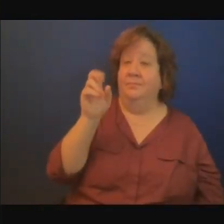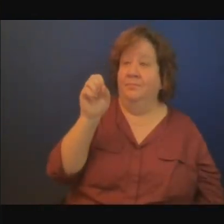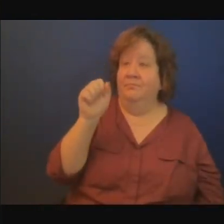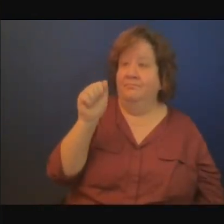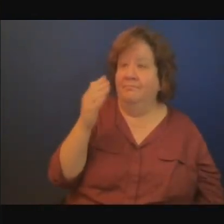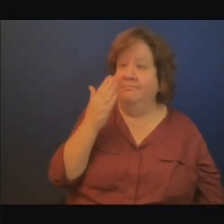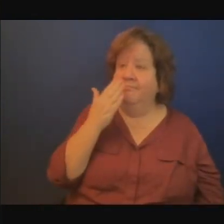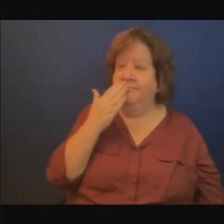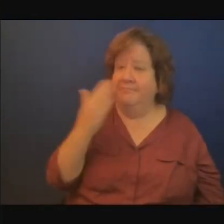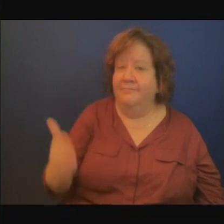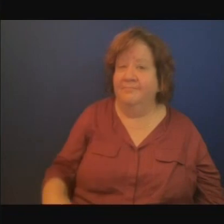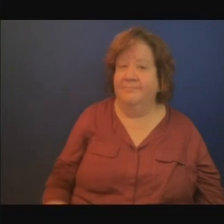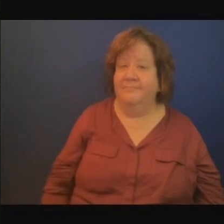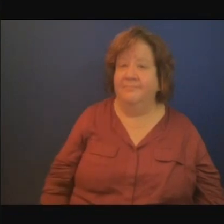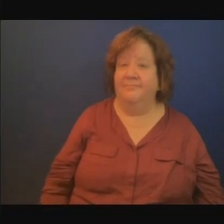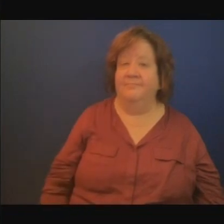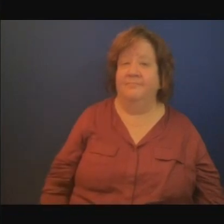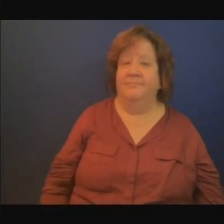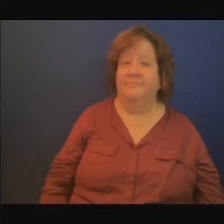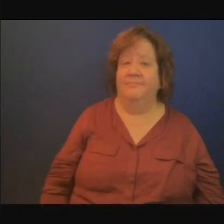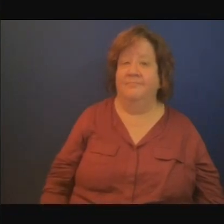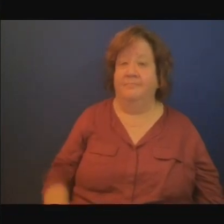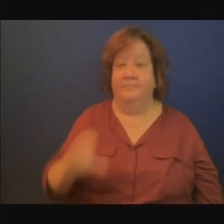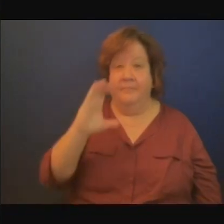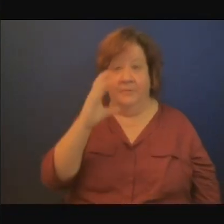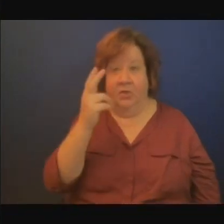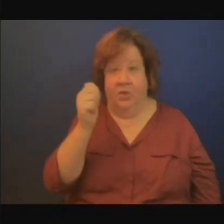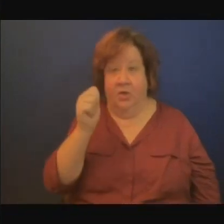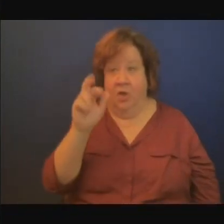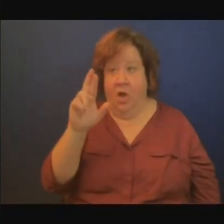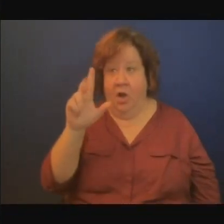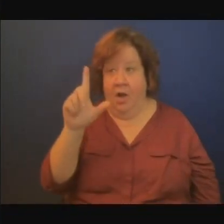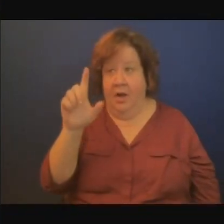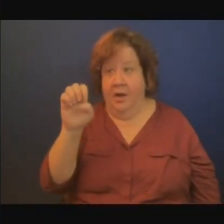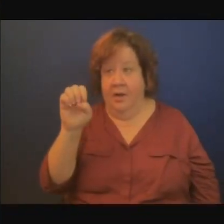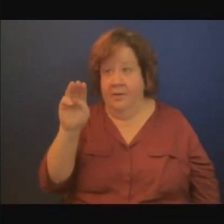avant de vous présenter mes remarques de conclusion